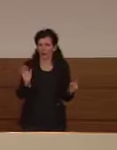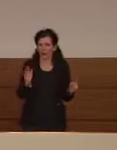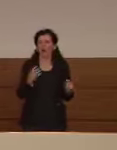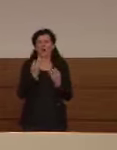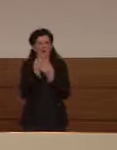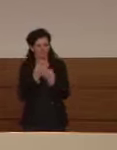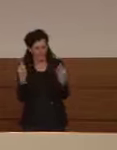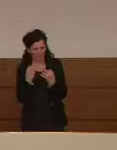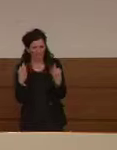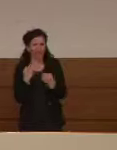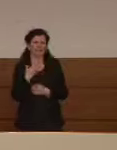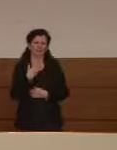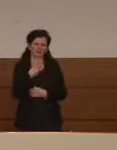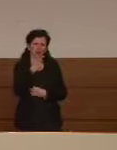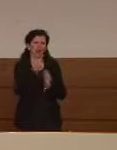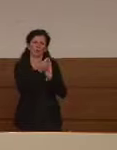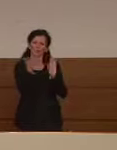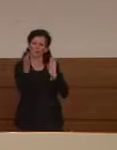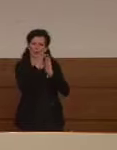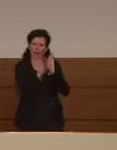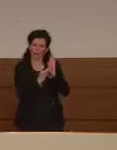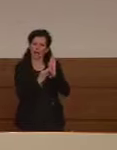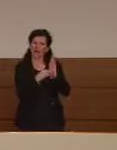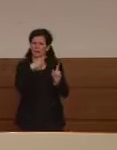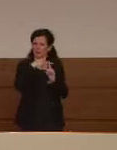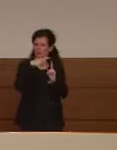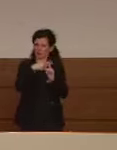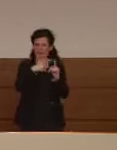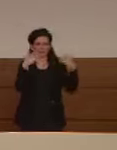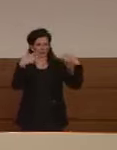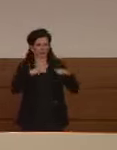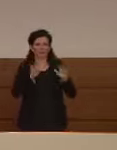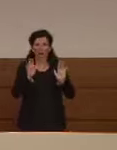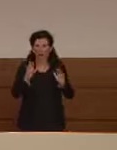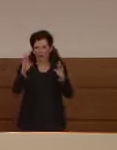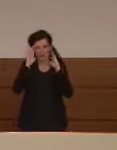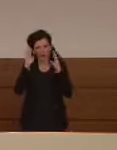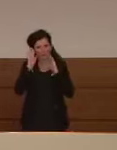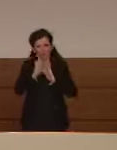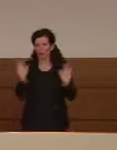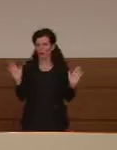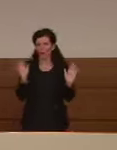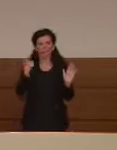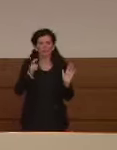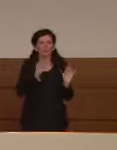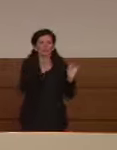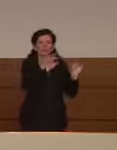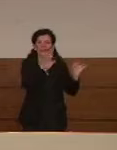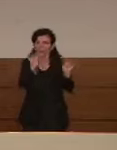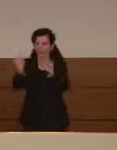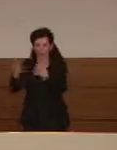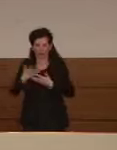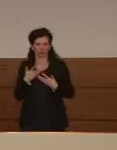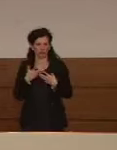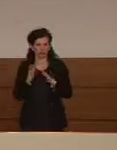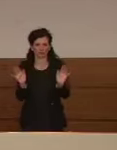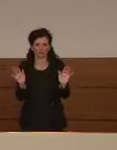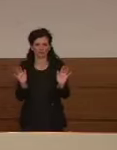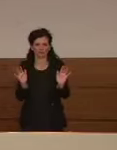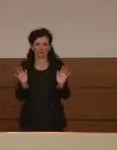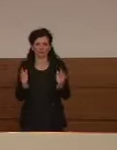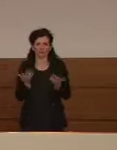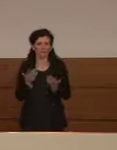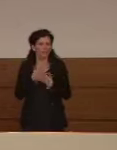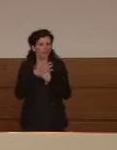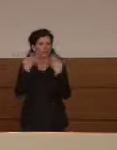dicendo ci sono degli indicatori positivi ma cautela però perché il virus circola quindi è chiaro